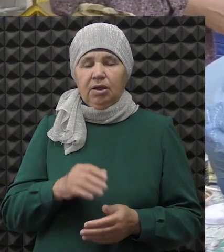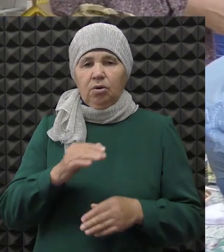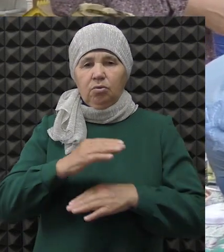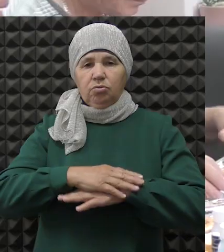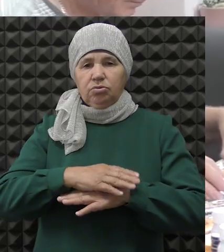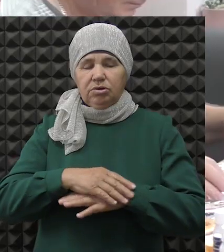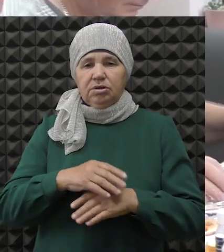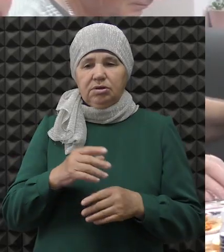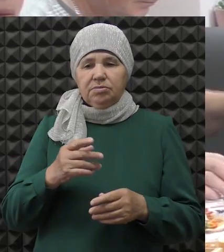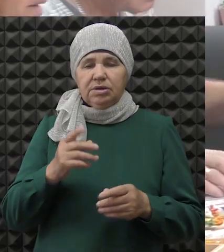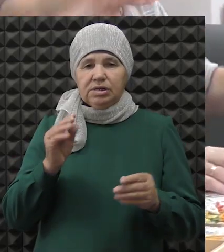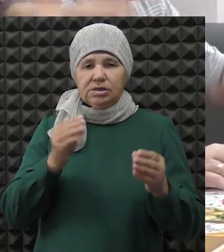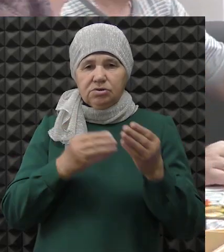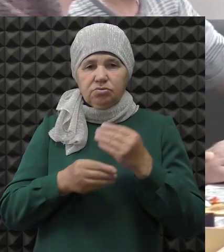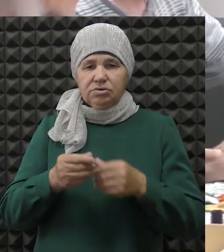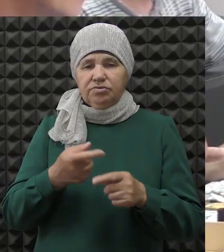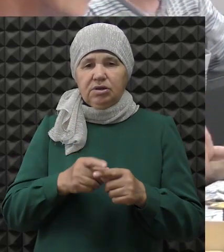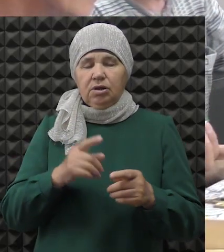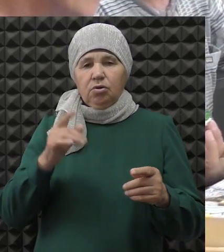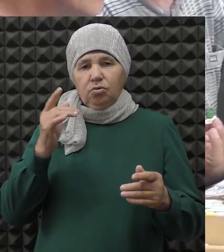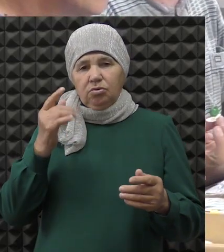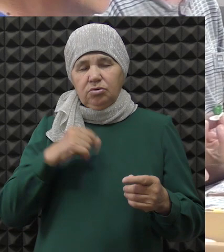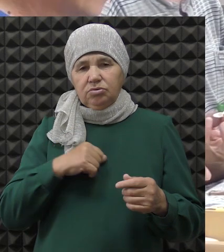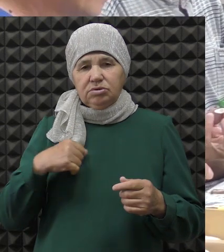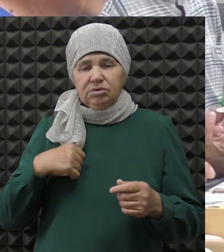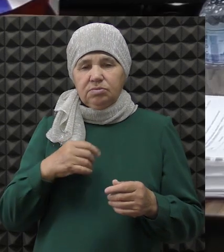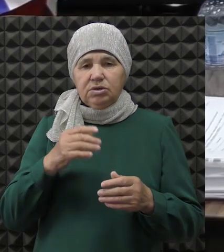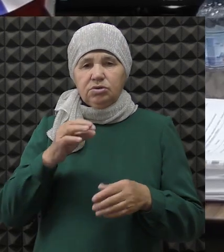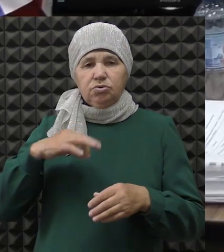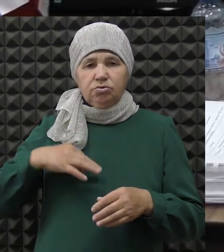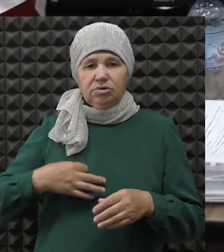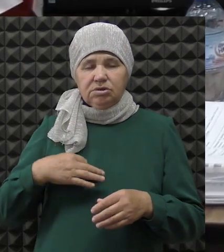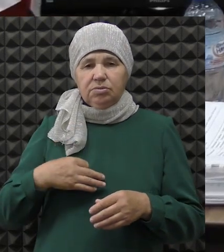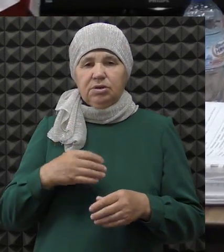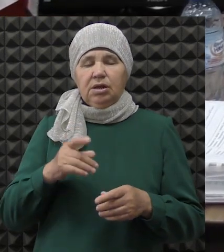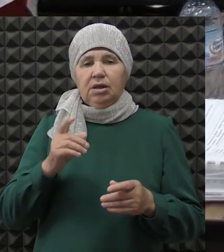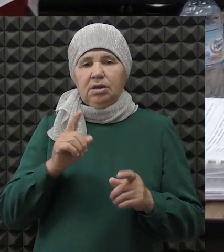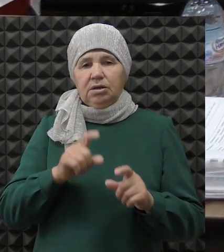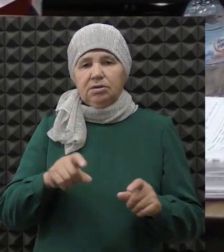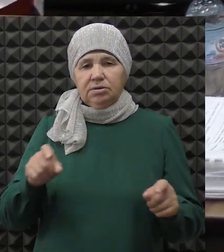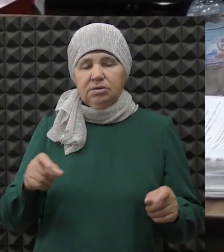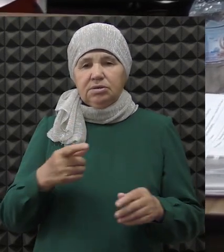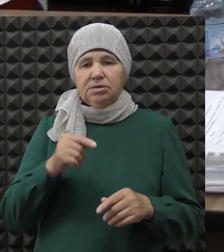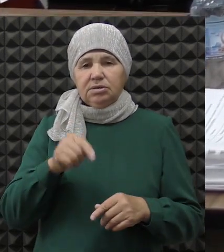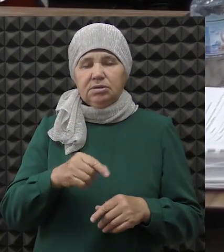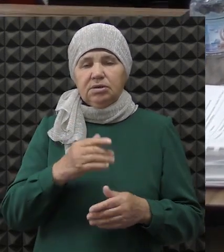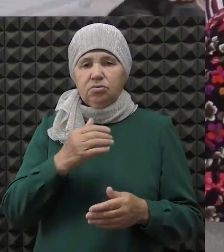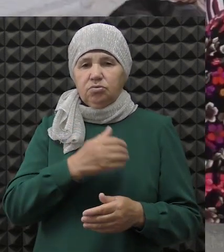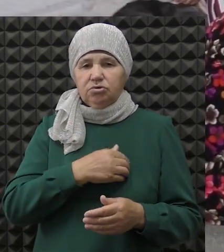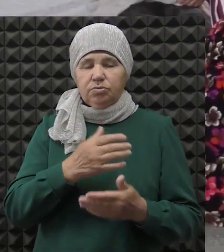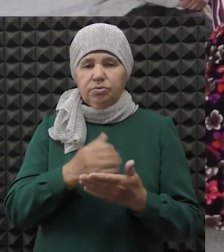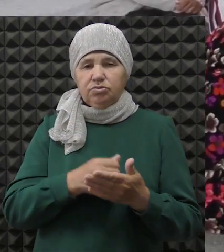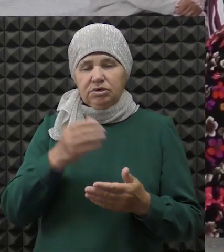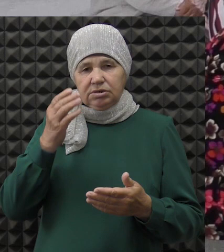Уроки по декоративно-прикладному искусству всегда интересны и увлекательны. Встречи с юристом полезны и актуальны. Те, кто изъявляет